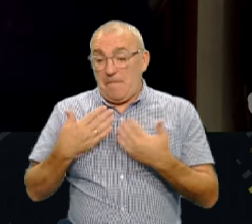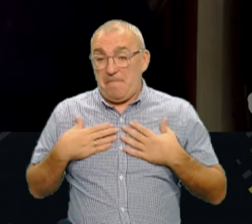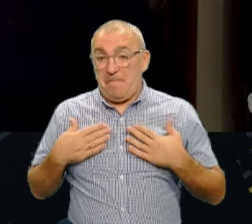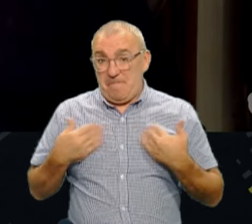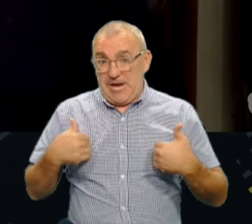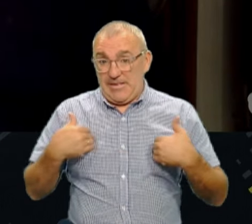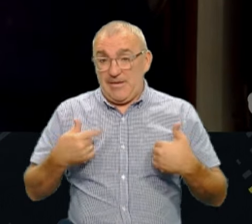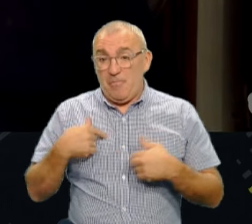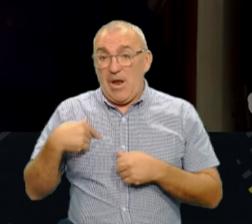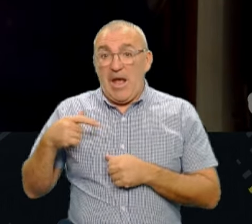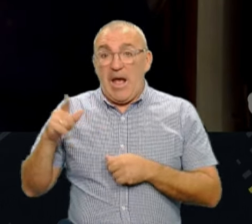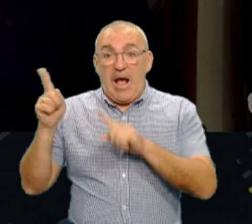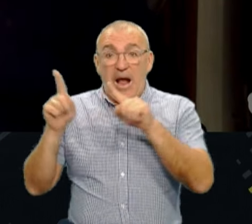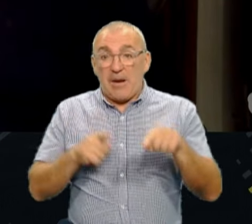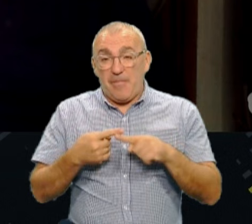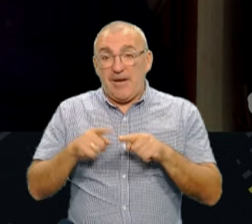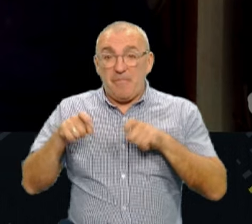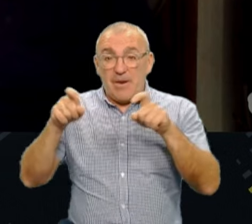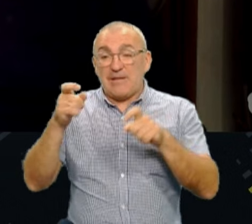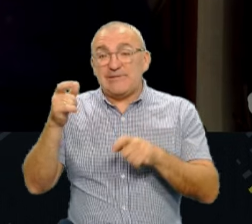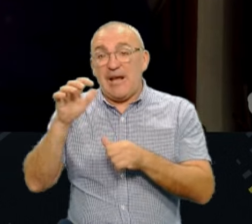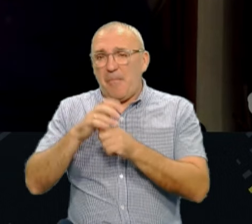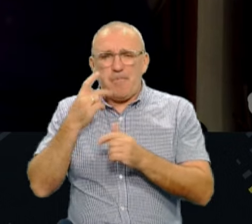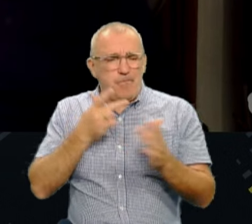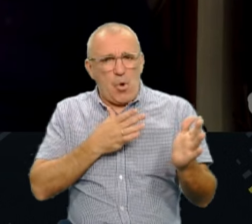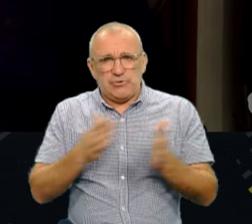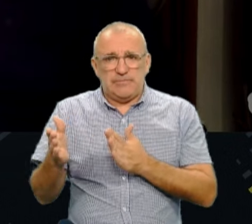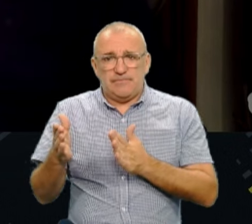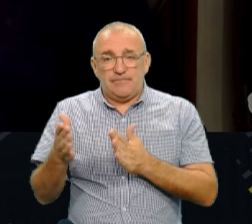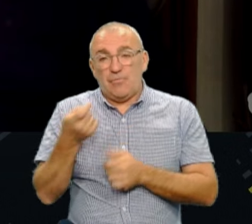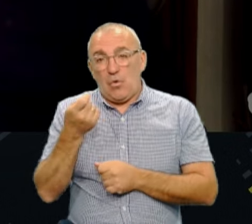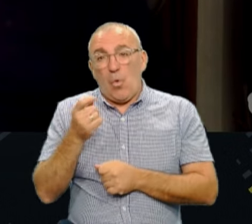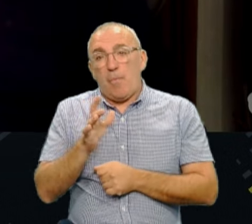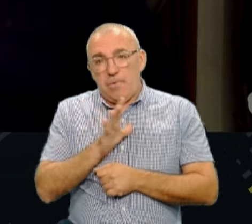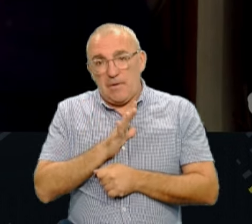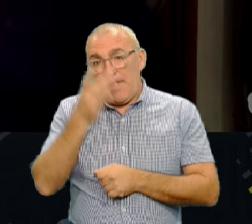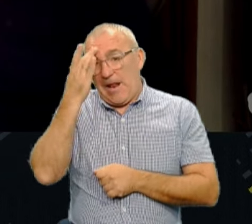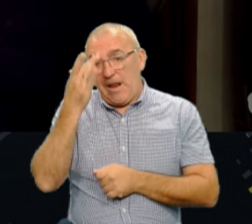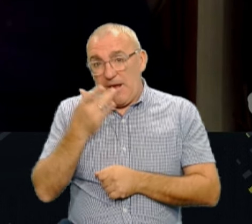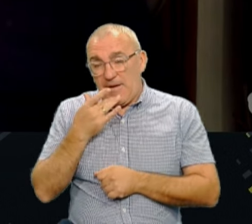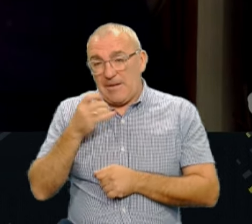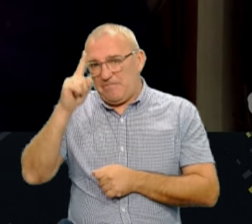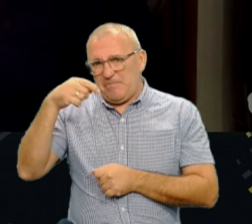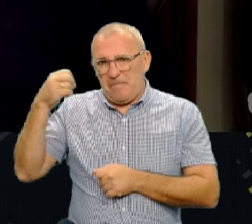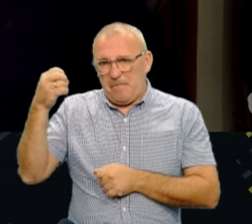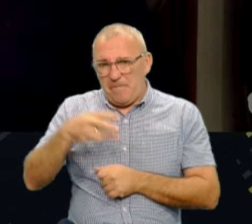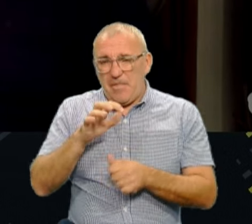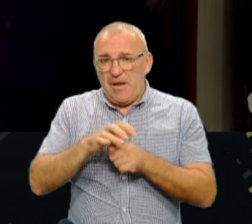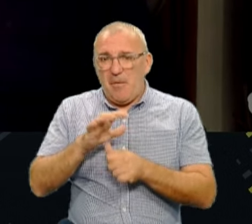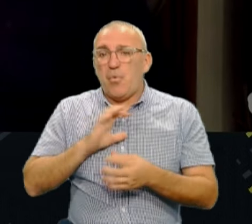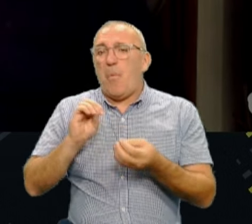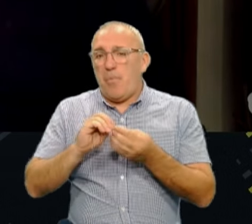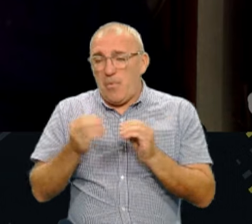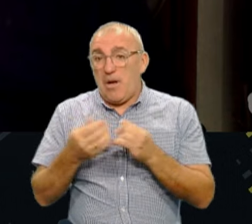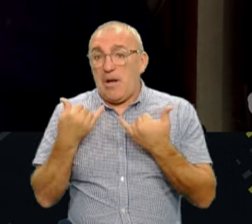тут в Карпатах бігаємо за грибами постійно. Ось, трохи було літо, у нас спекотне, грибами була проблема, але зараз